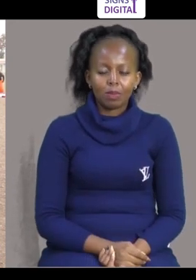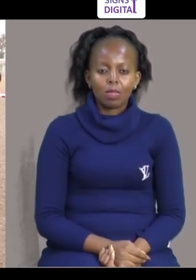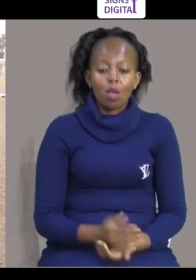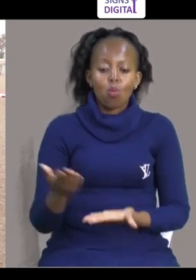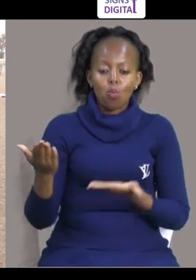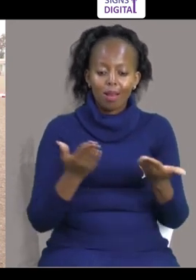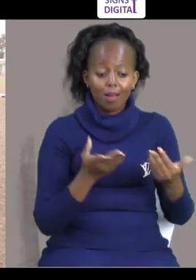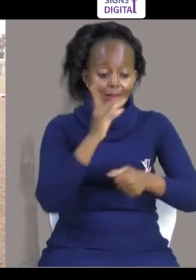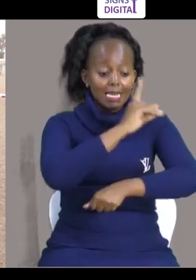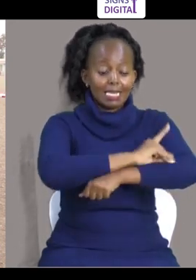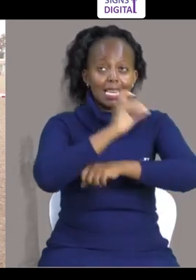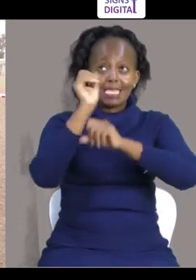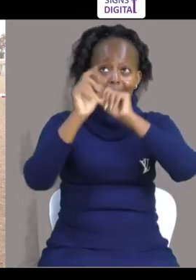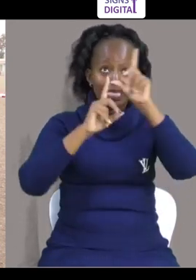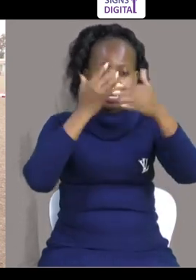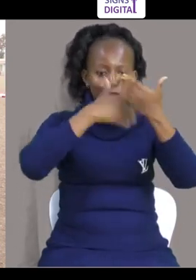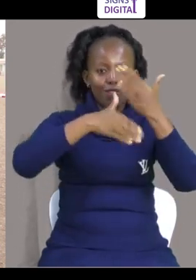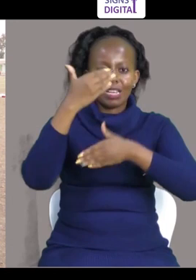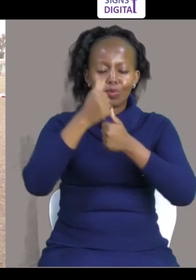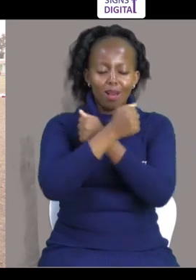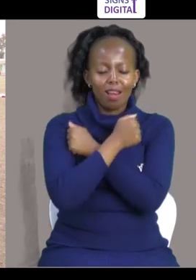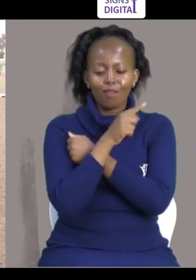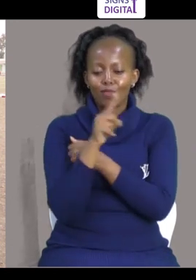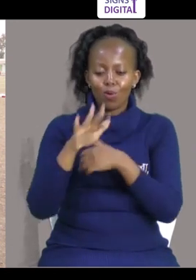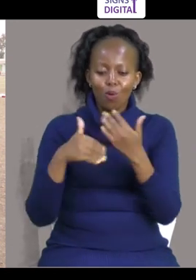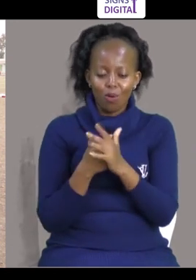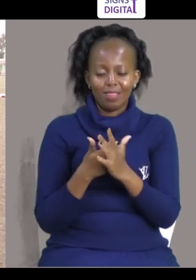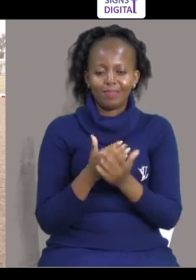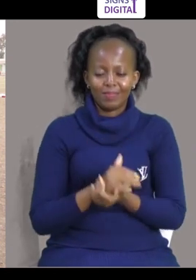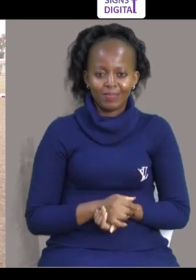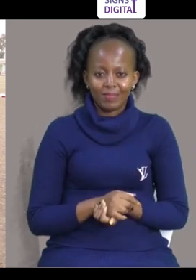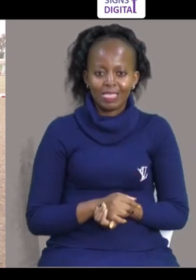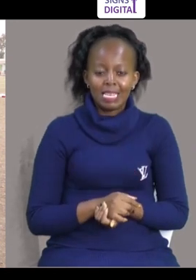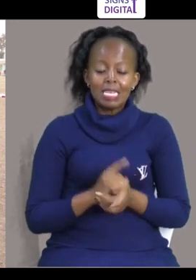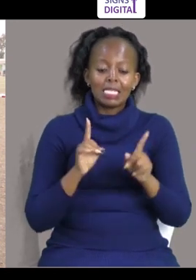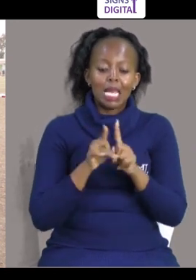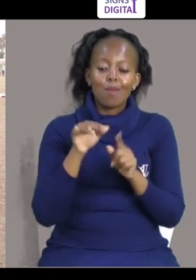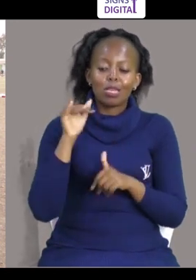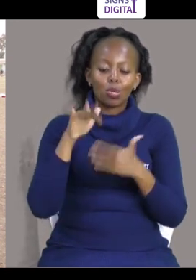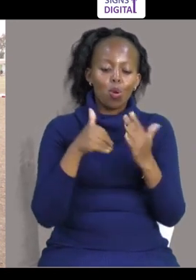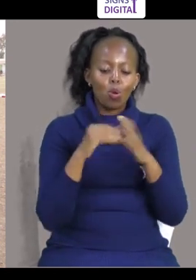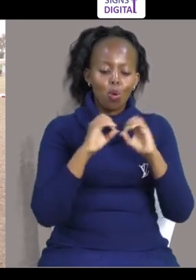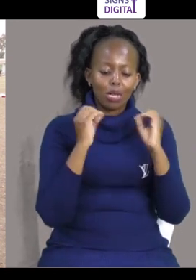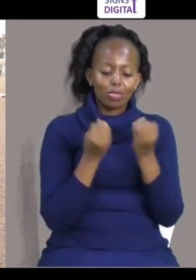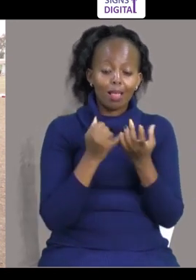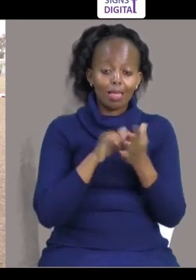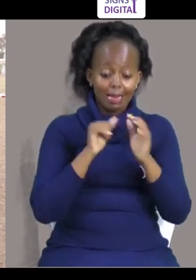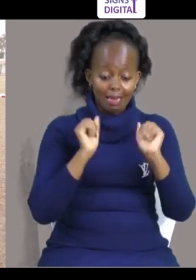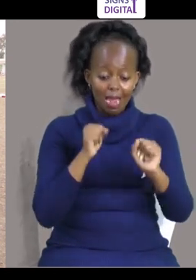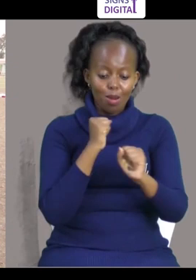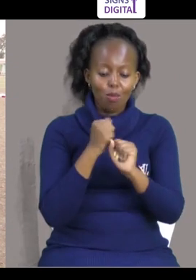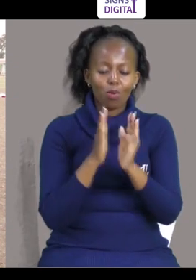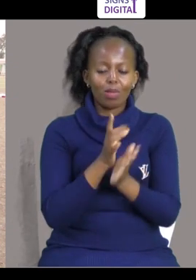With Disability Karibu ni desta Tunawapenda Tunawuliza Mare